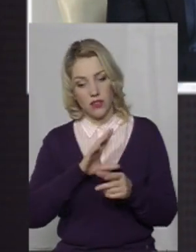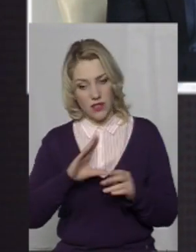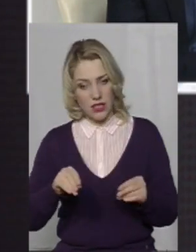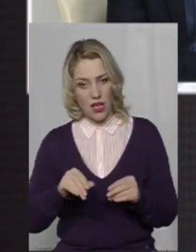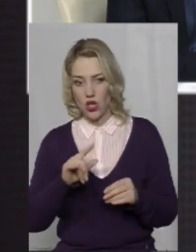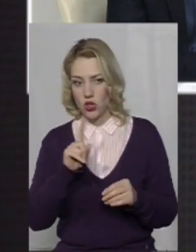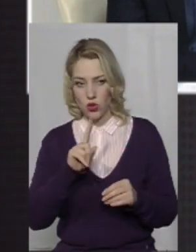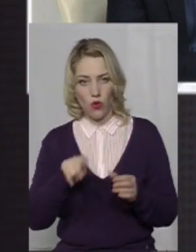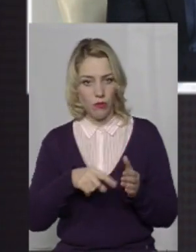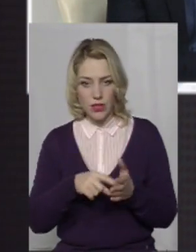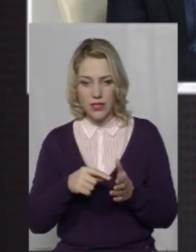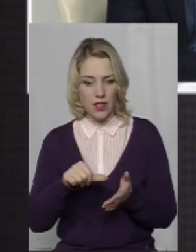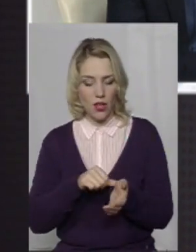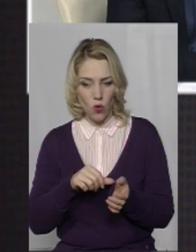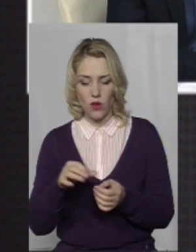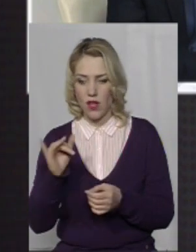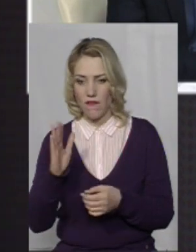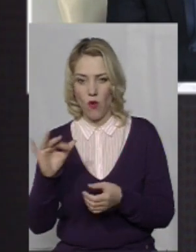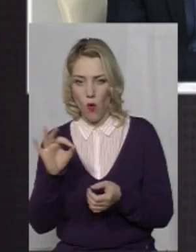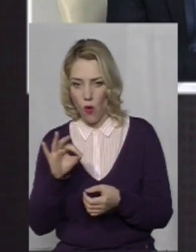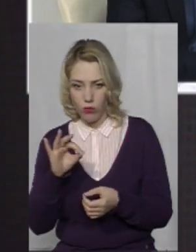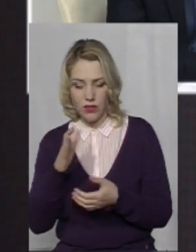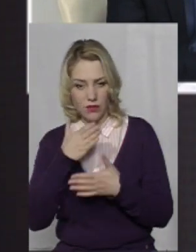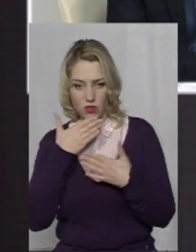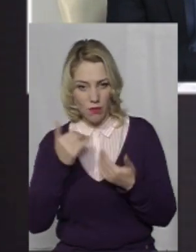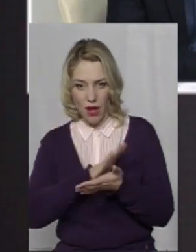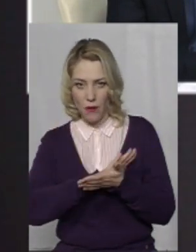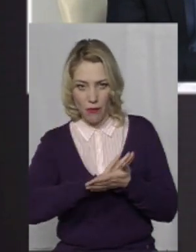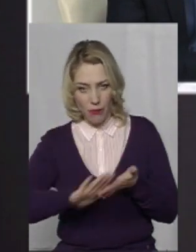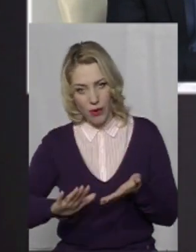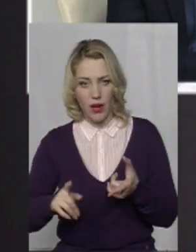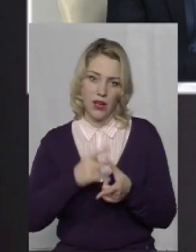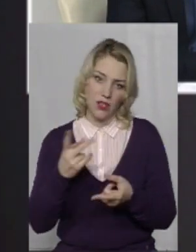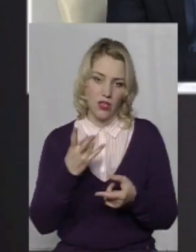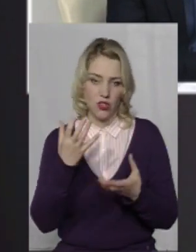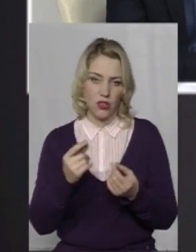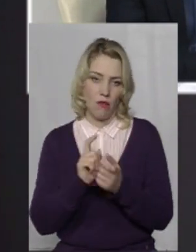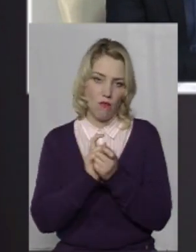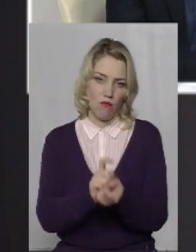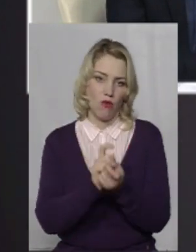наркотиків в місті і в області немає, чи все-таки вони є і з ними потрібно ще боротися?